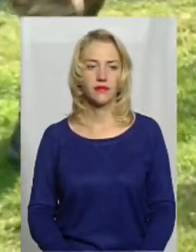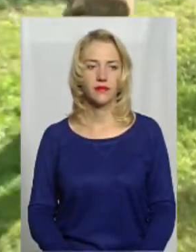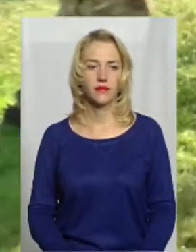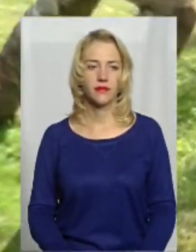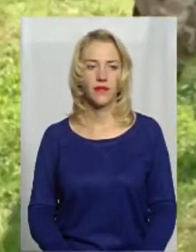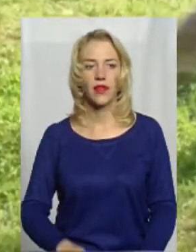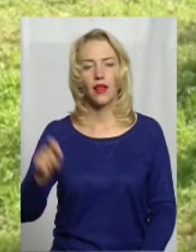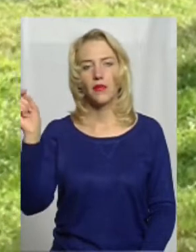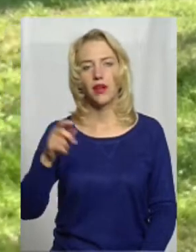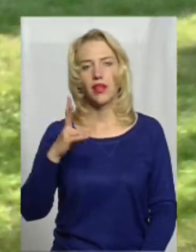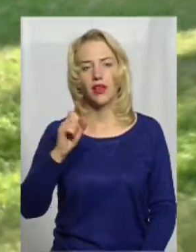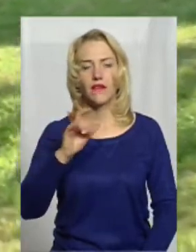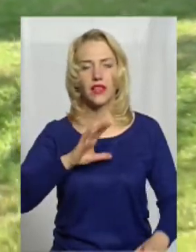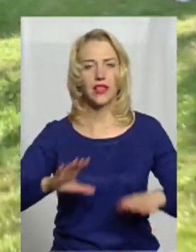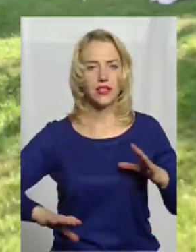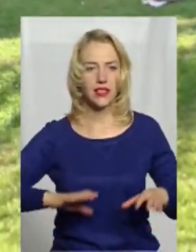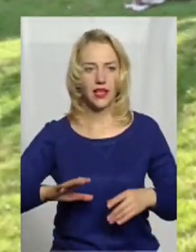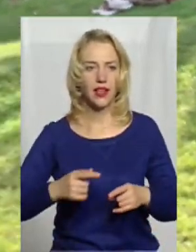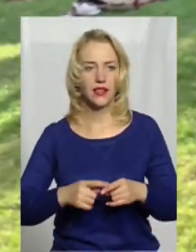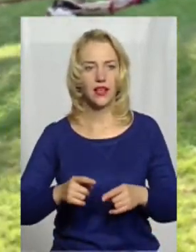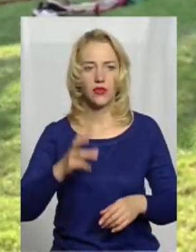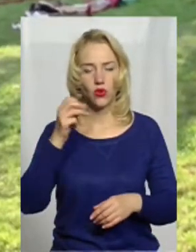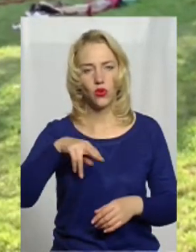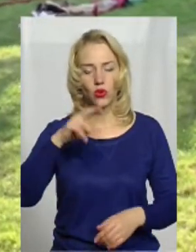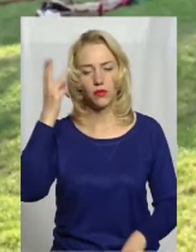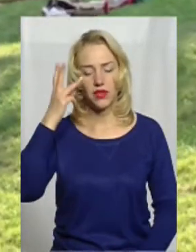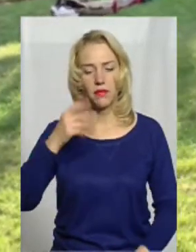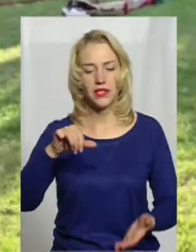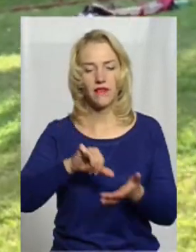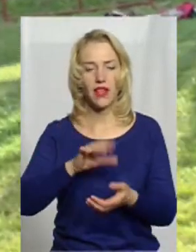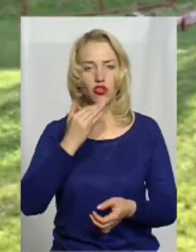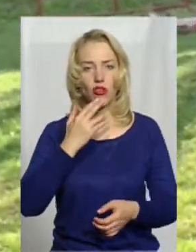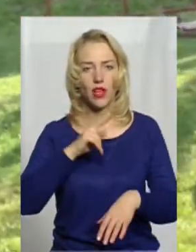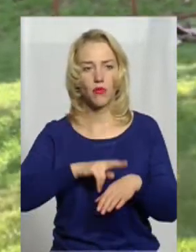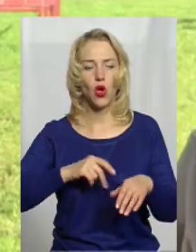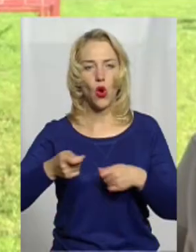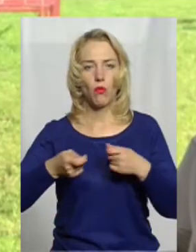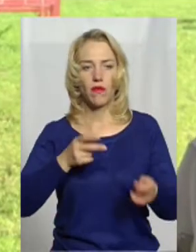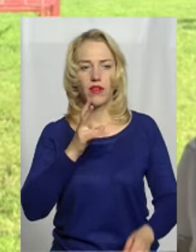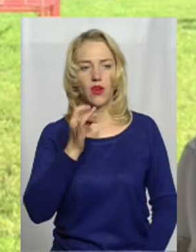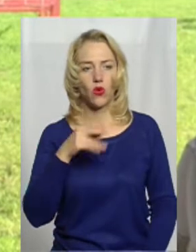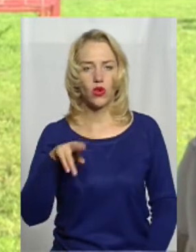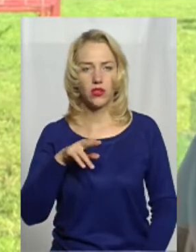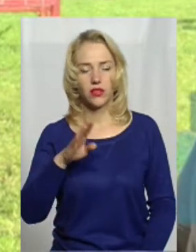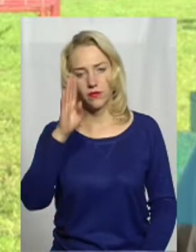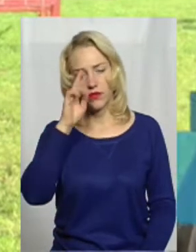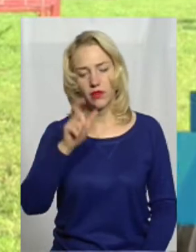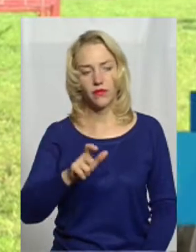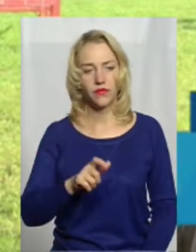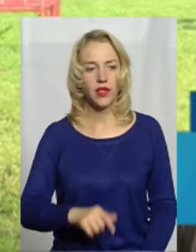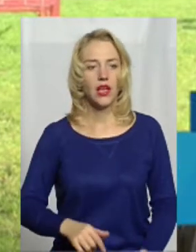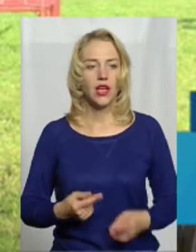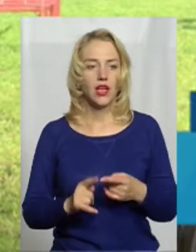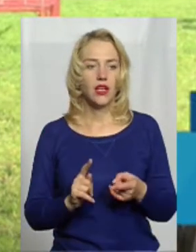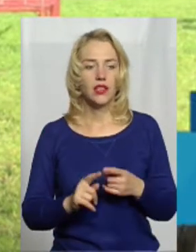Приїхав і на семінар тренінг до Хмельницького представник Нацполіції управління КОРТ Андрій Блоха. Дана собака в мене використовується